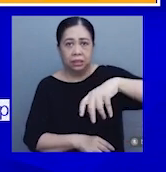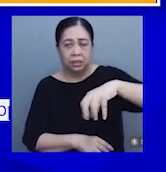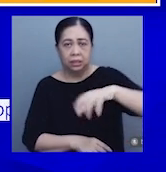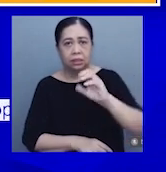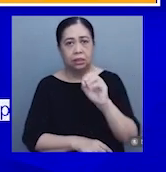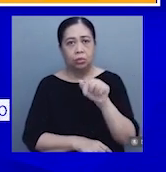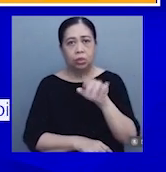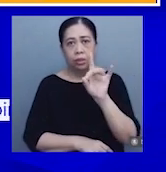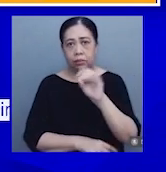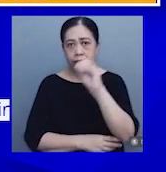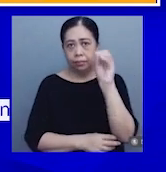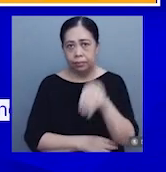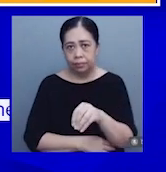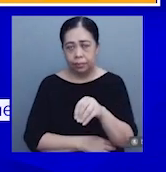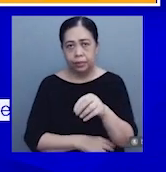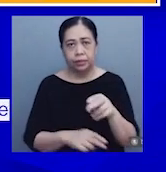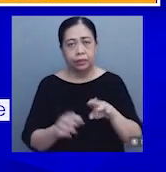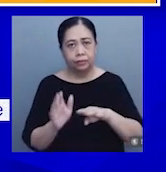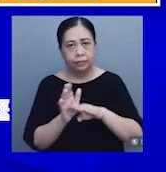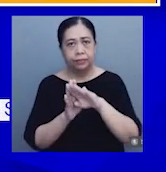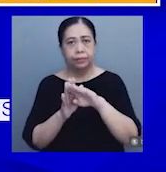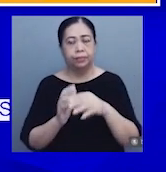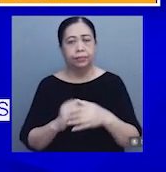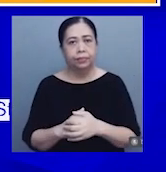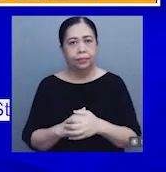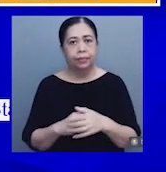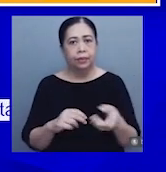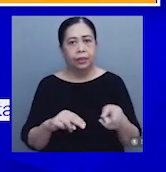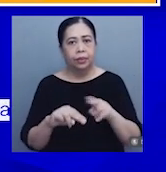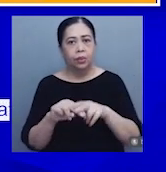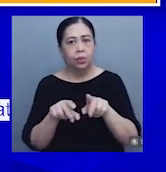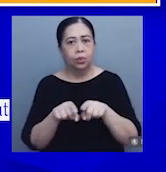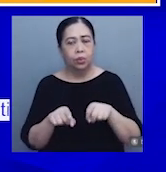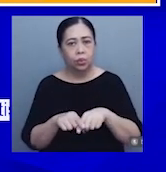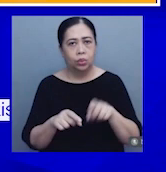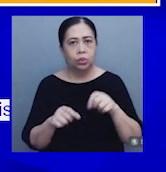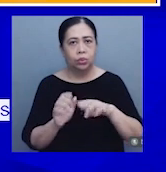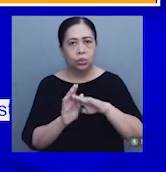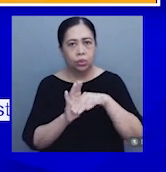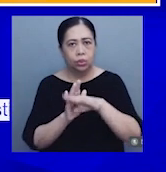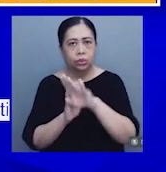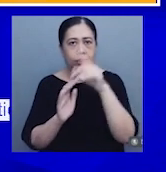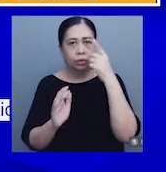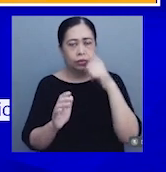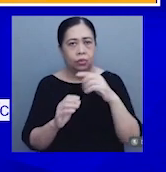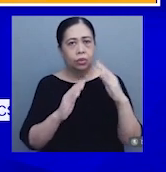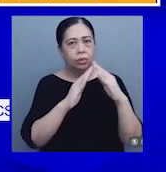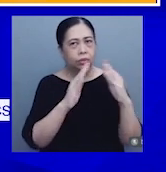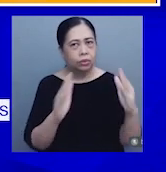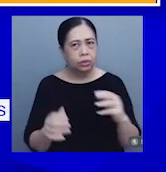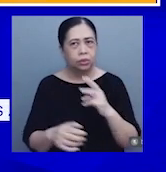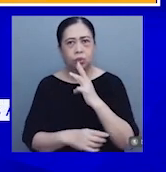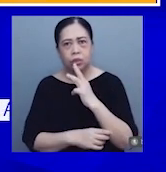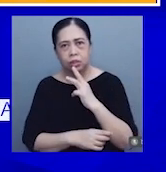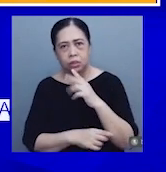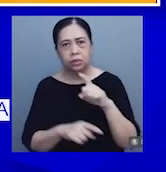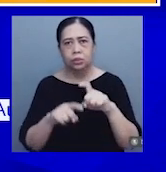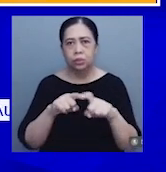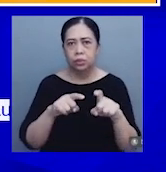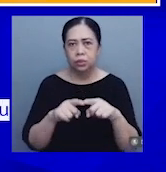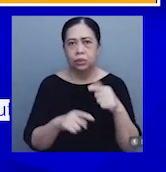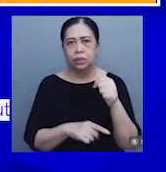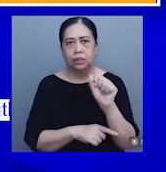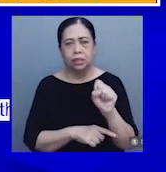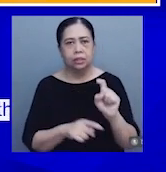.8% inflation. Nakaambag din sa pagtaas ng inflation para sa housing, water, electricity, gas, and